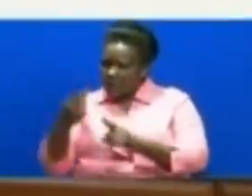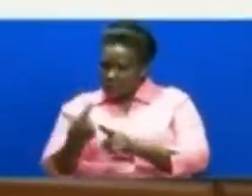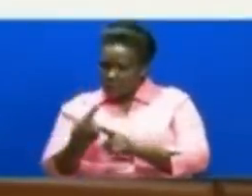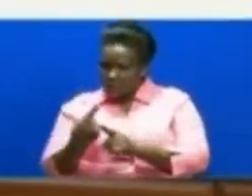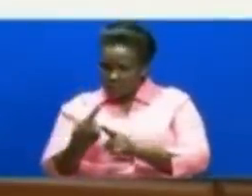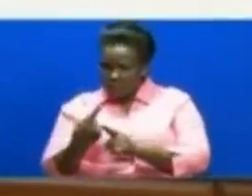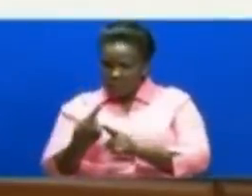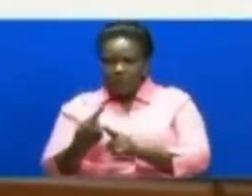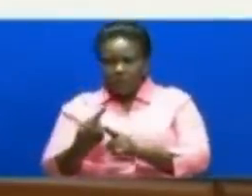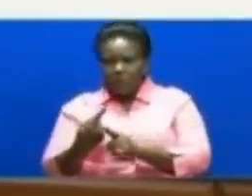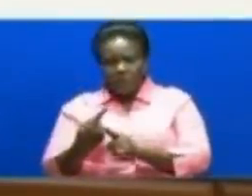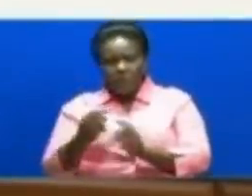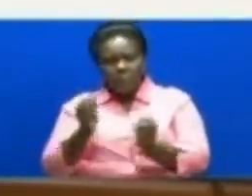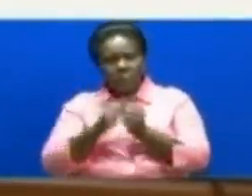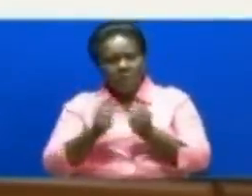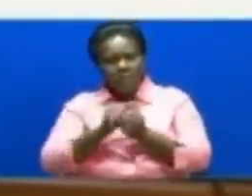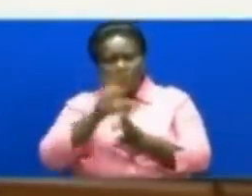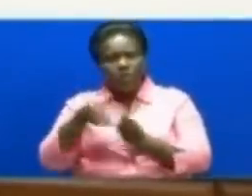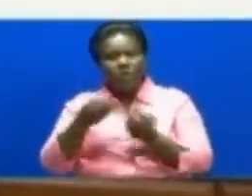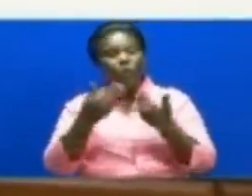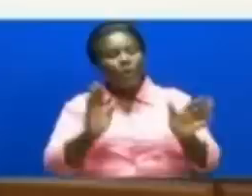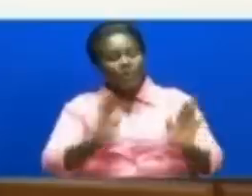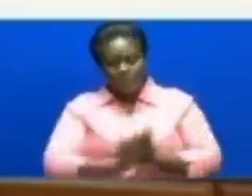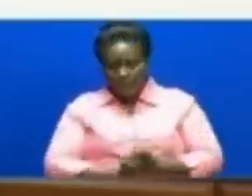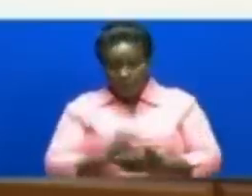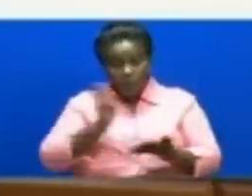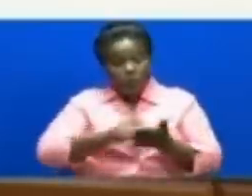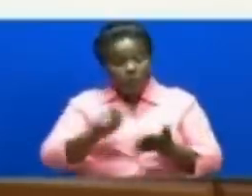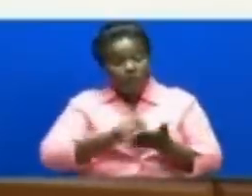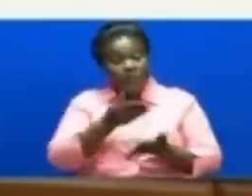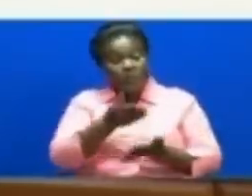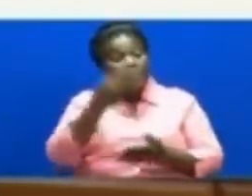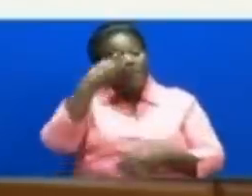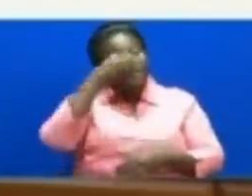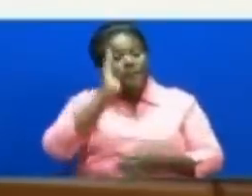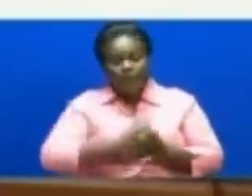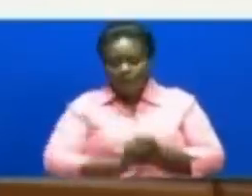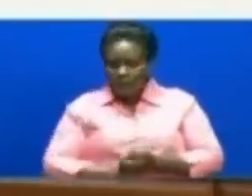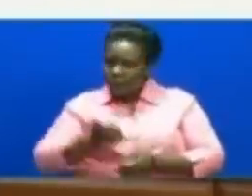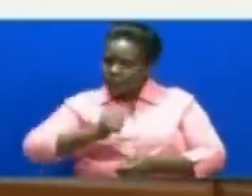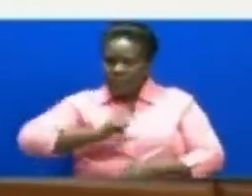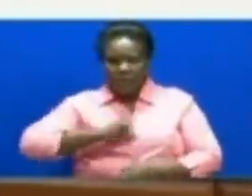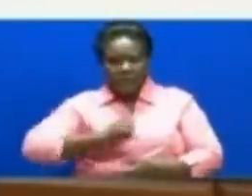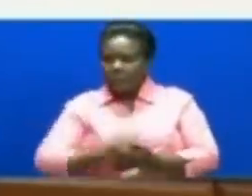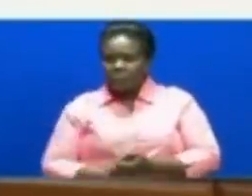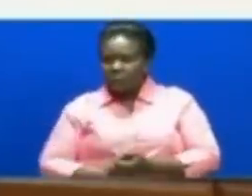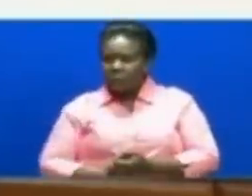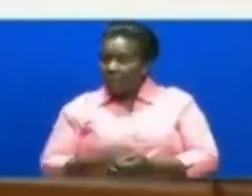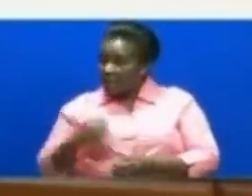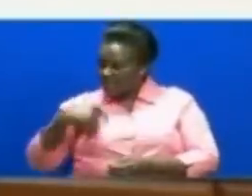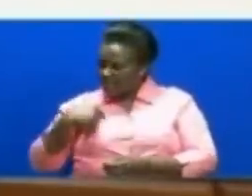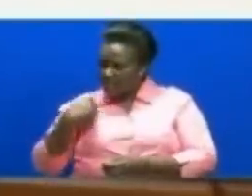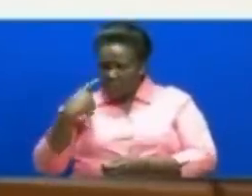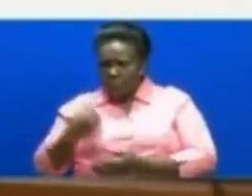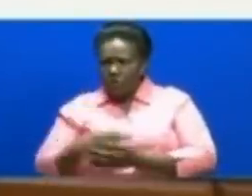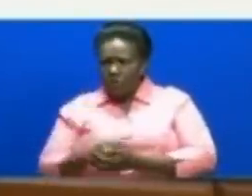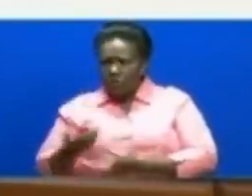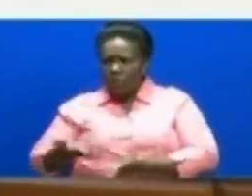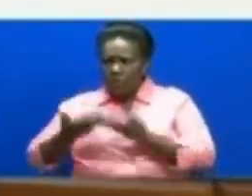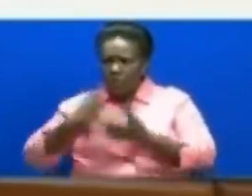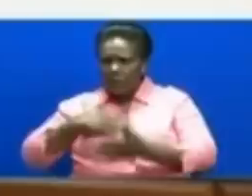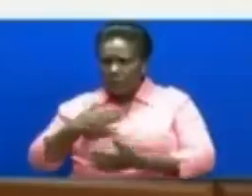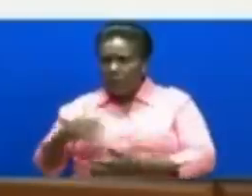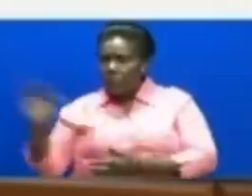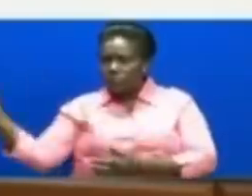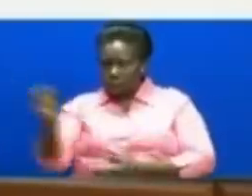ofisi hizi lizauma Hii si ofisi hivyo ya mtu binafsi Kwa hivyo jilimuita msaidizu wangu wakawa yupo nae hapa Basi wateja hawa